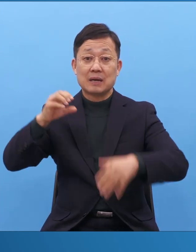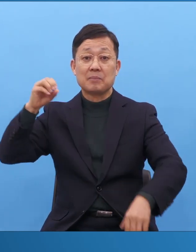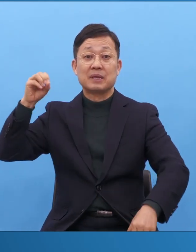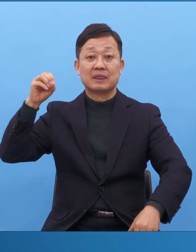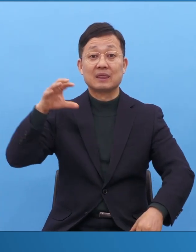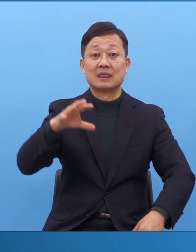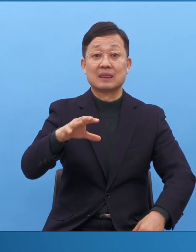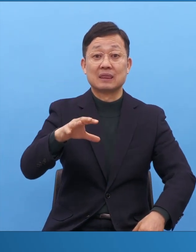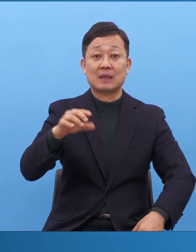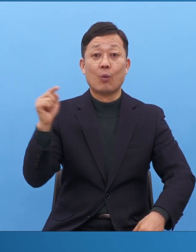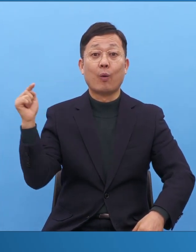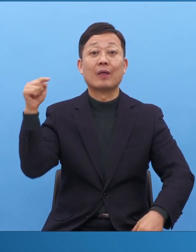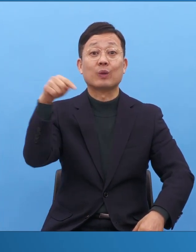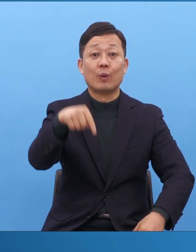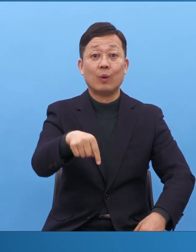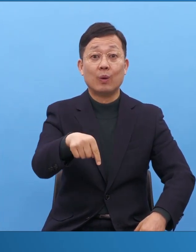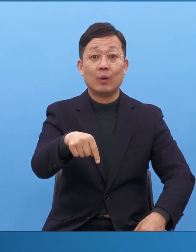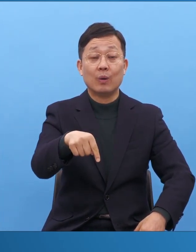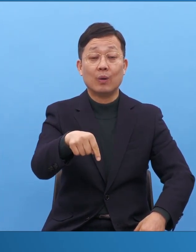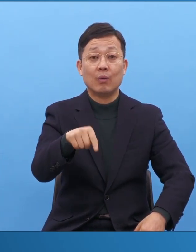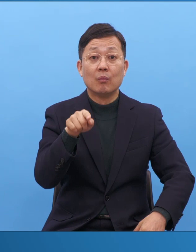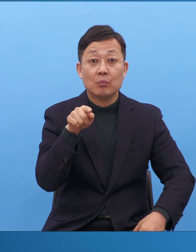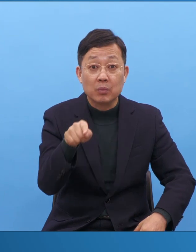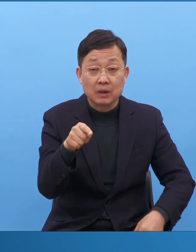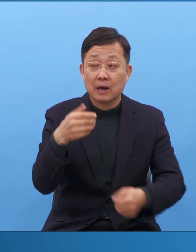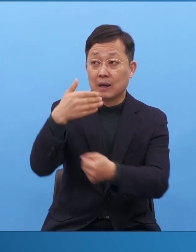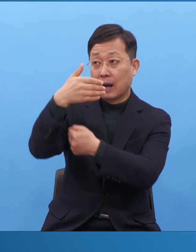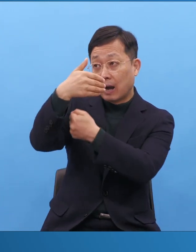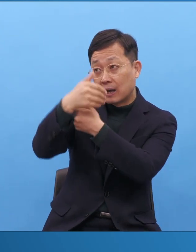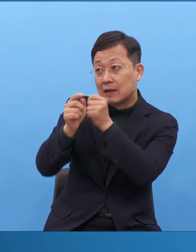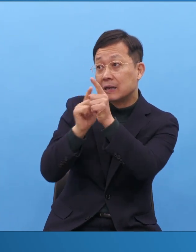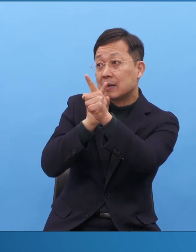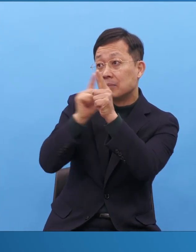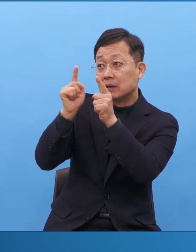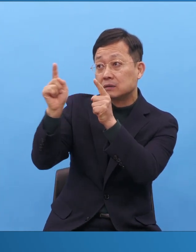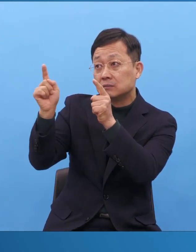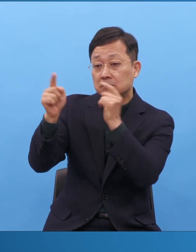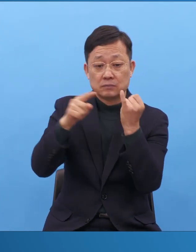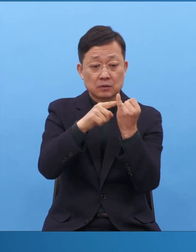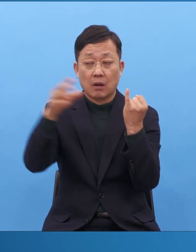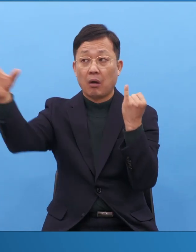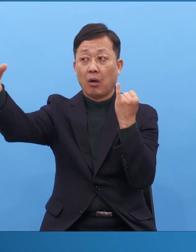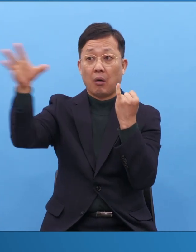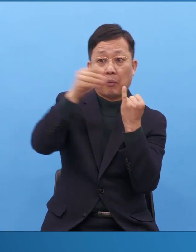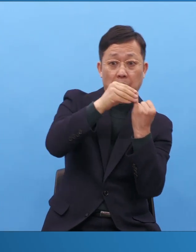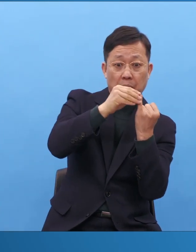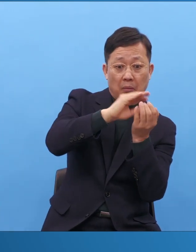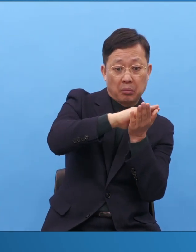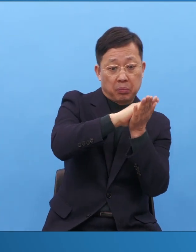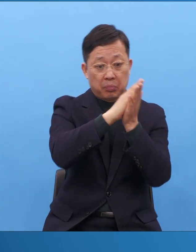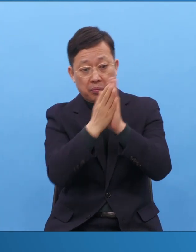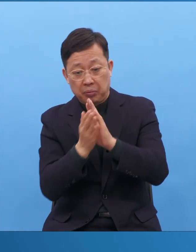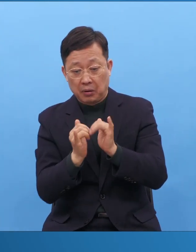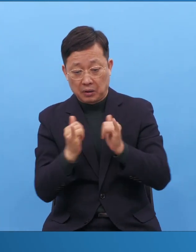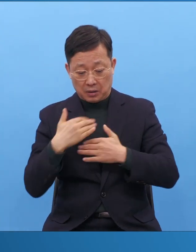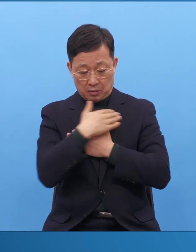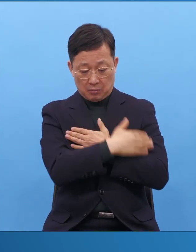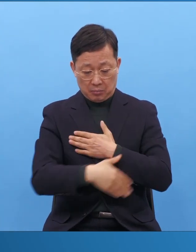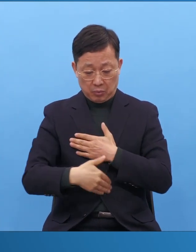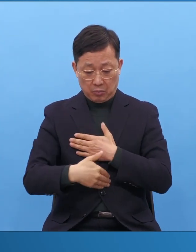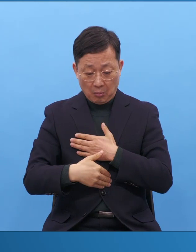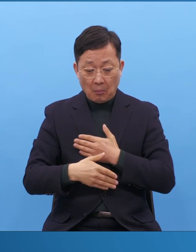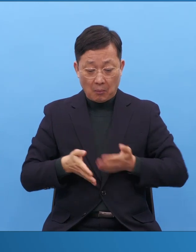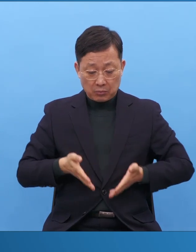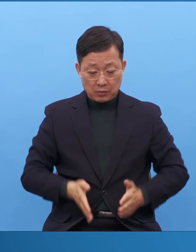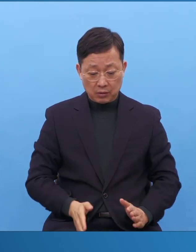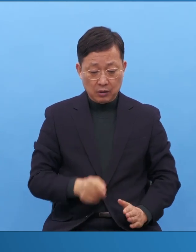그 어떻게 왔냐? 말씀이 육신이 되어오대요. 쉽게 말하면 하나님이 사람의 몸을 입어오셨다 이 말이에요.